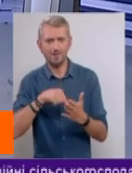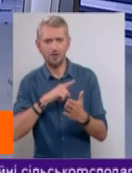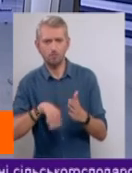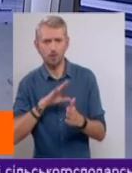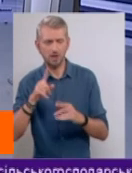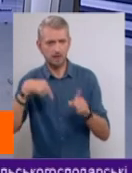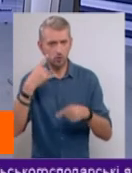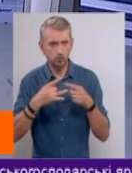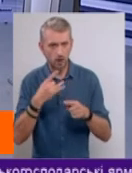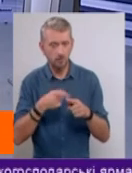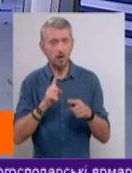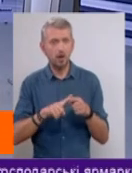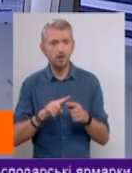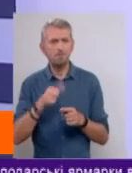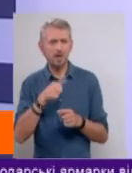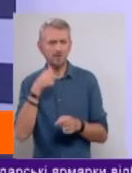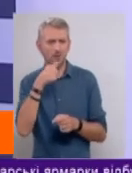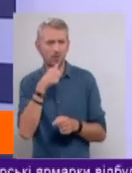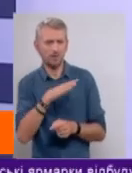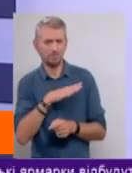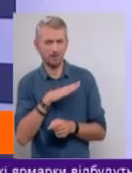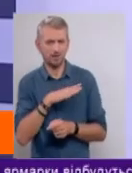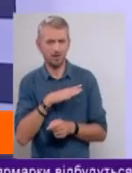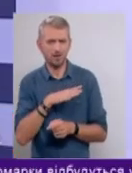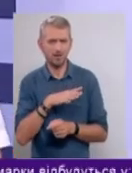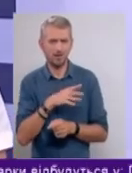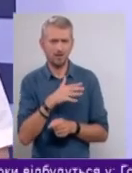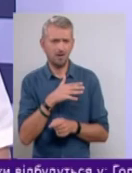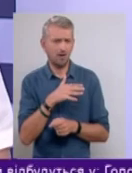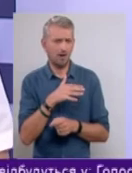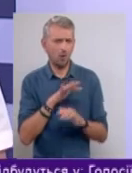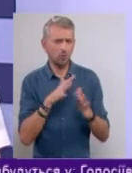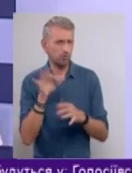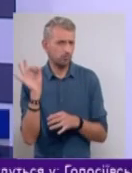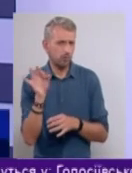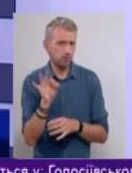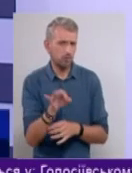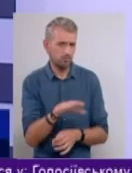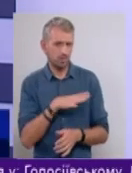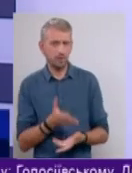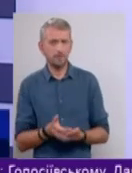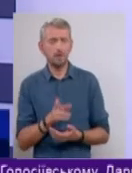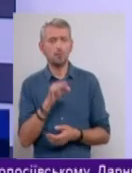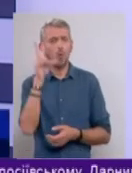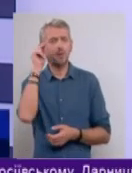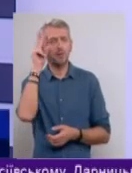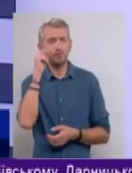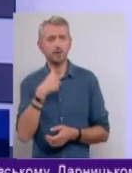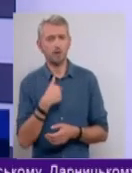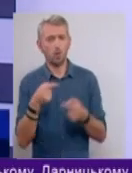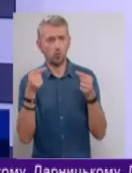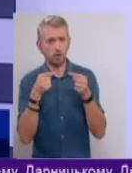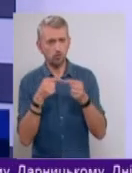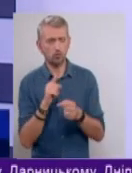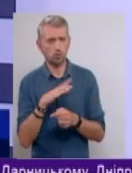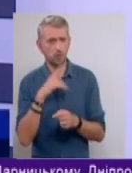наступний раз. Це почав, перший рік це було. Це не єдиничний случай, а було достатньо багато. По цифрі, просто я уточню,